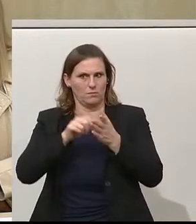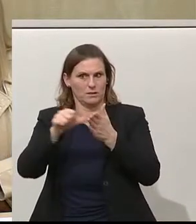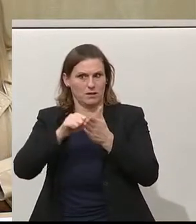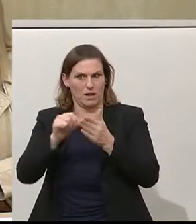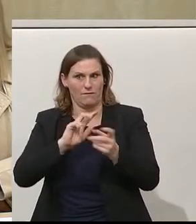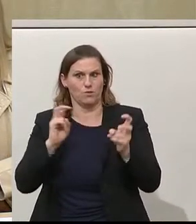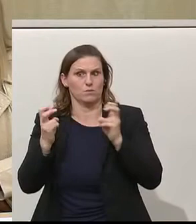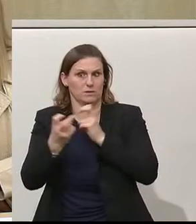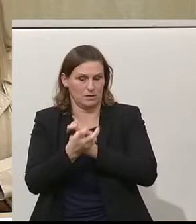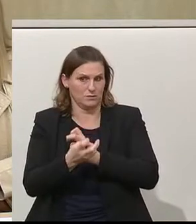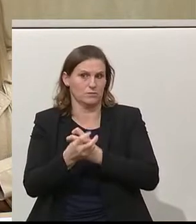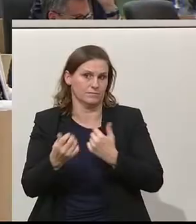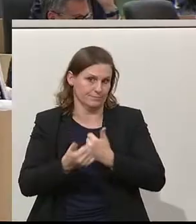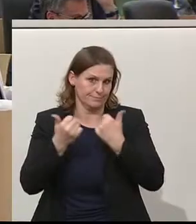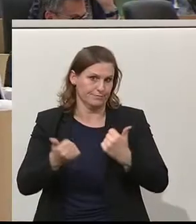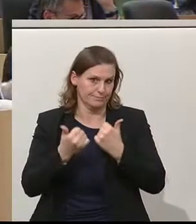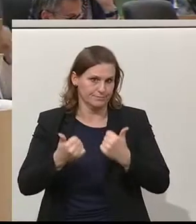umsetzen, meine sehr geehrten Damen und Herren.